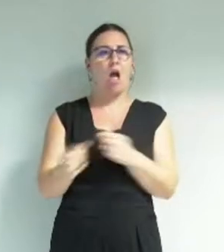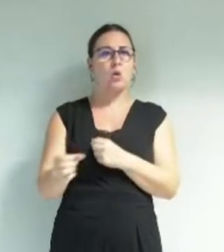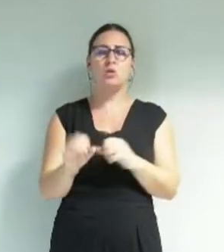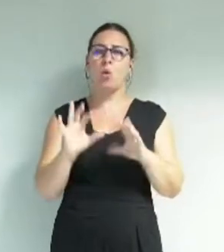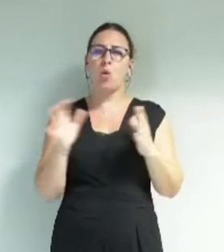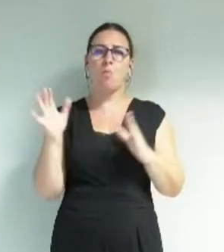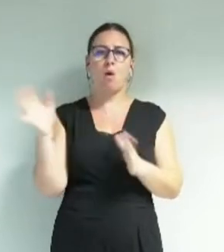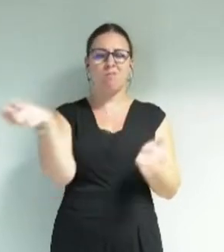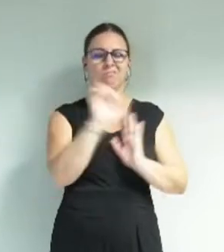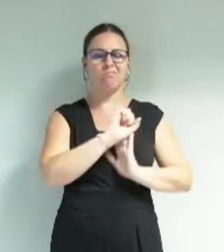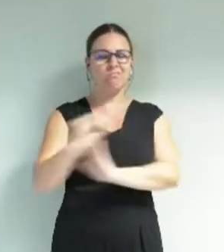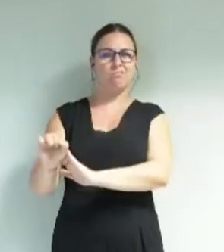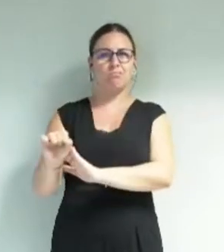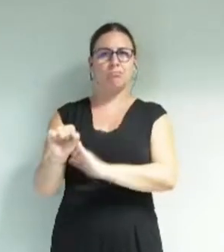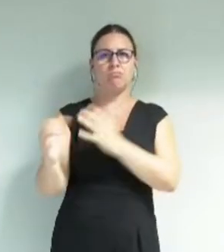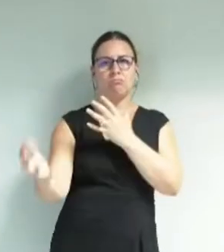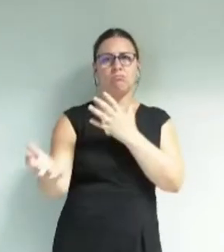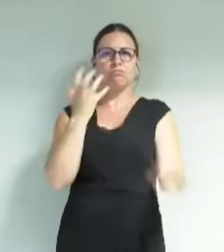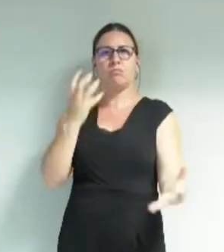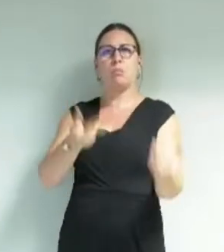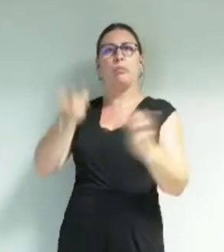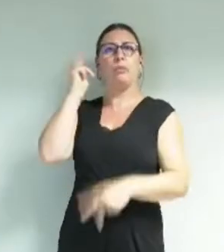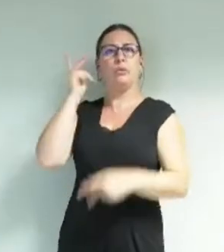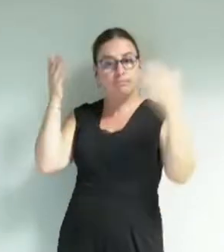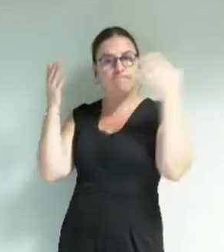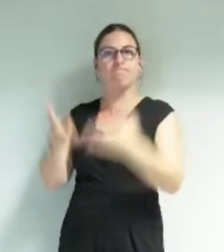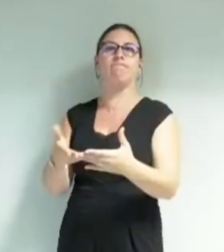donnant priorité et visibilité aux femmes.